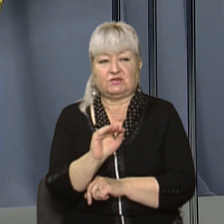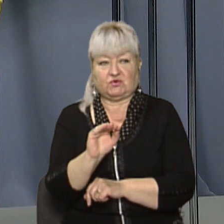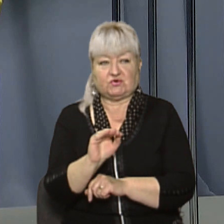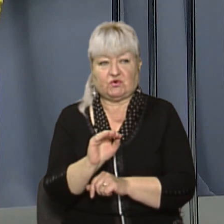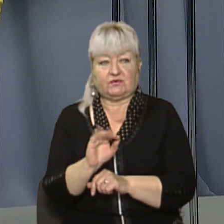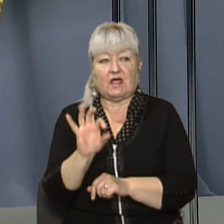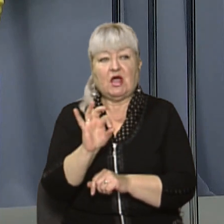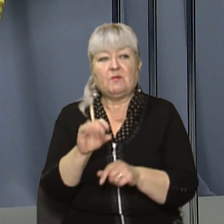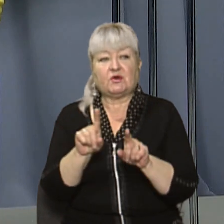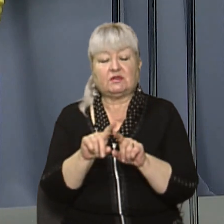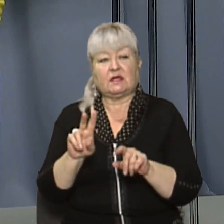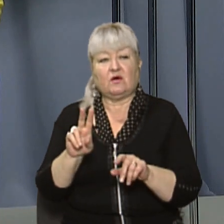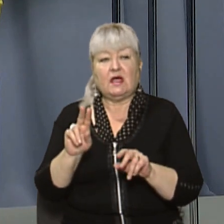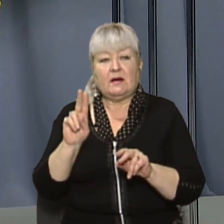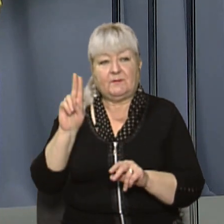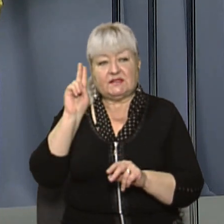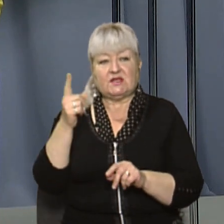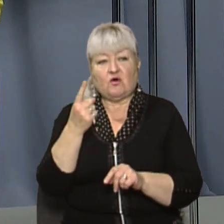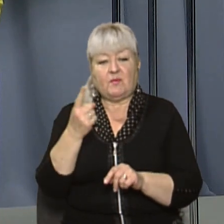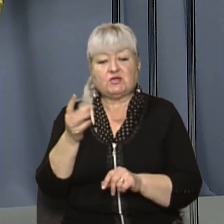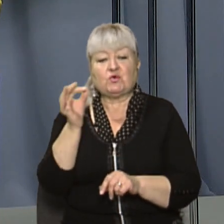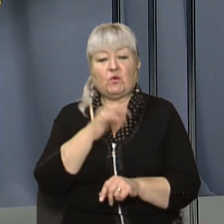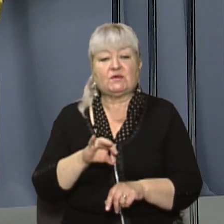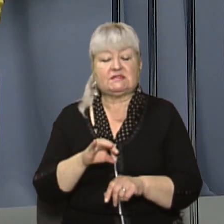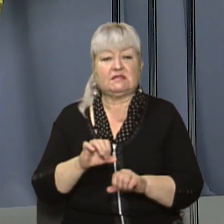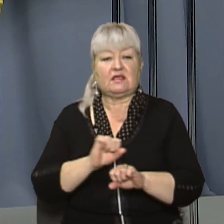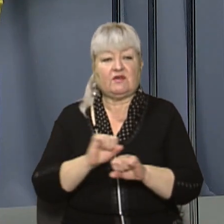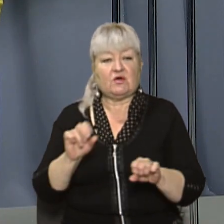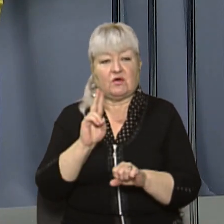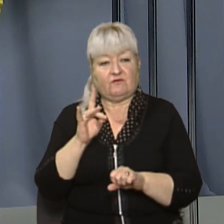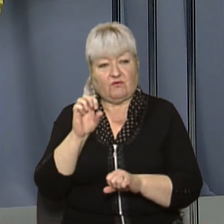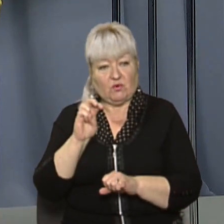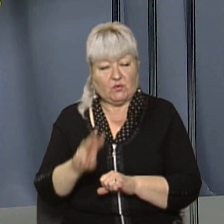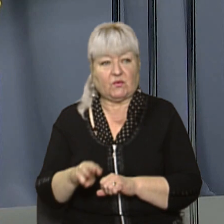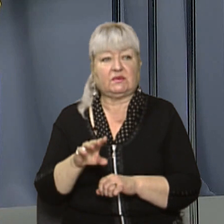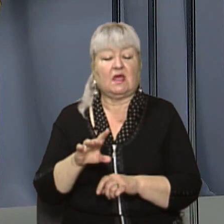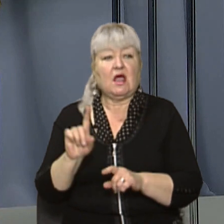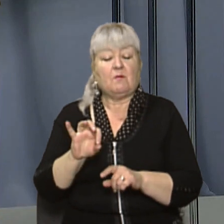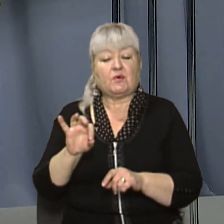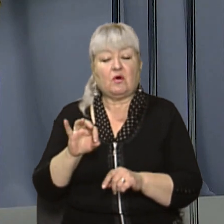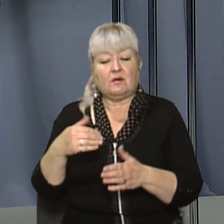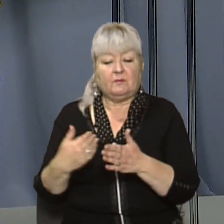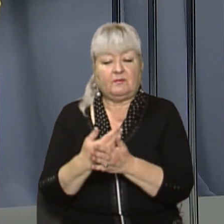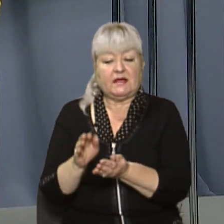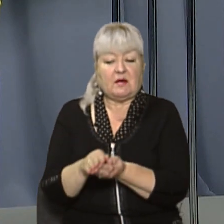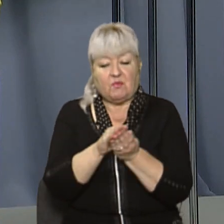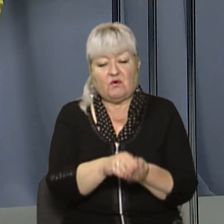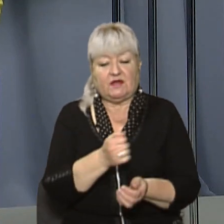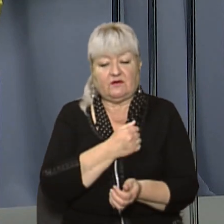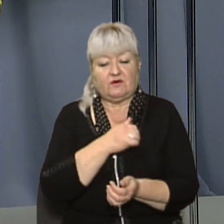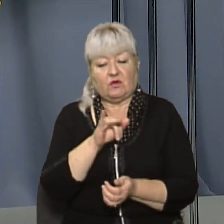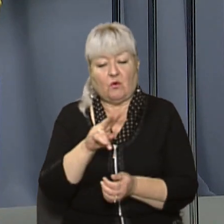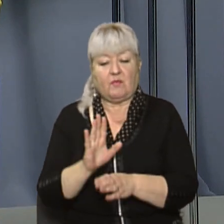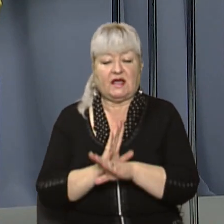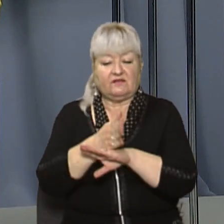Зокрема, про присягу першокурсників ліцею імені Героїв Крут, перепоховання воїків УПА на Личаківському кладовищі та візит до